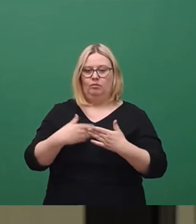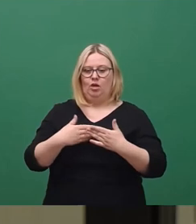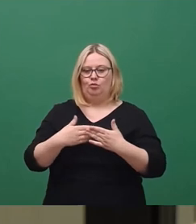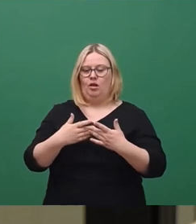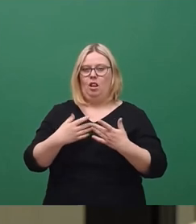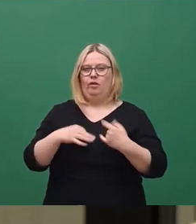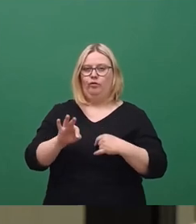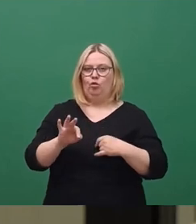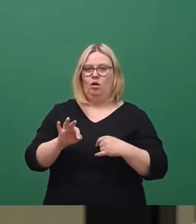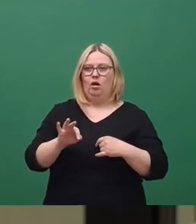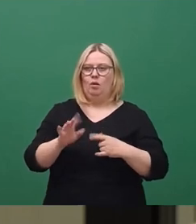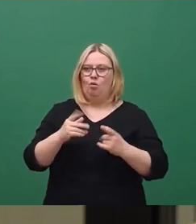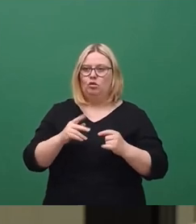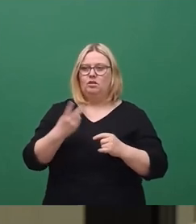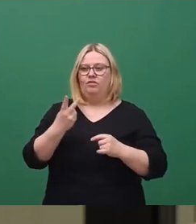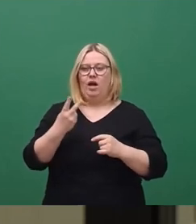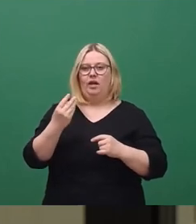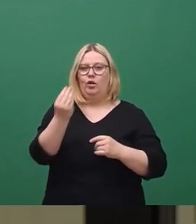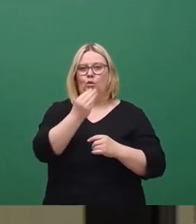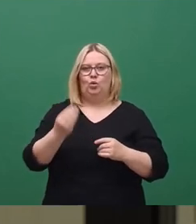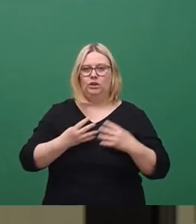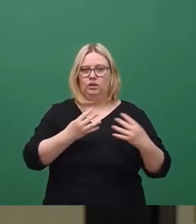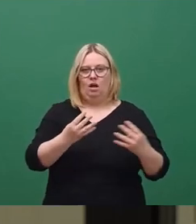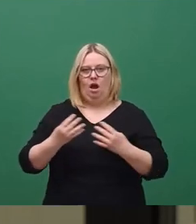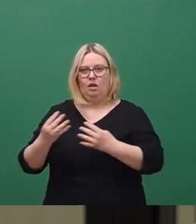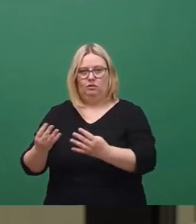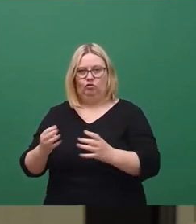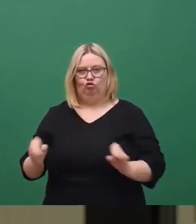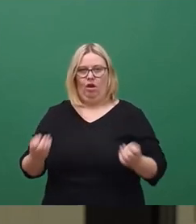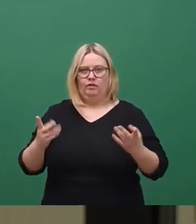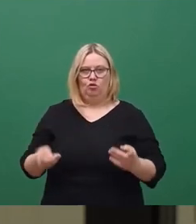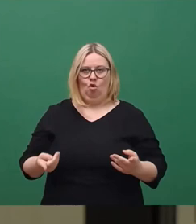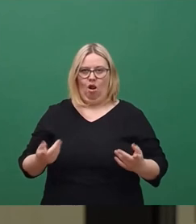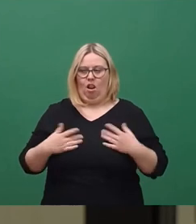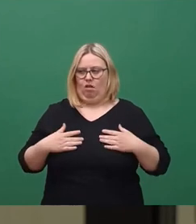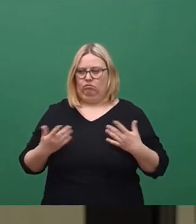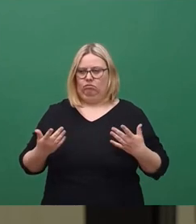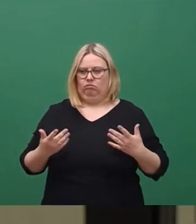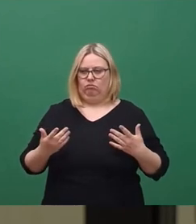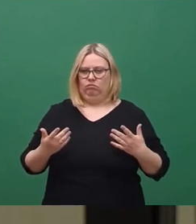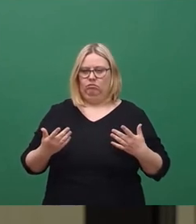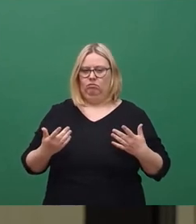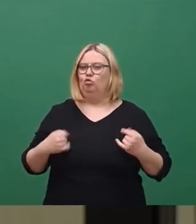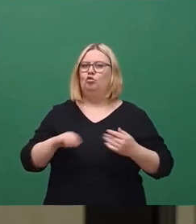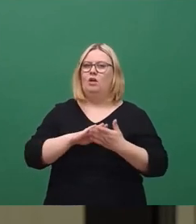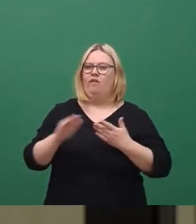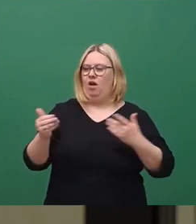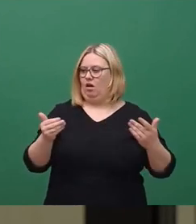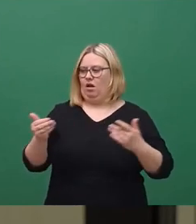Punkt, in dem halt eben zwei Kunstrasenplätze geschaffen werden sollen. Das macht es nicht einfach, das abzulehnen,